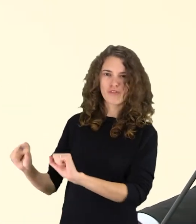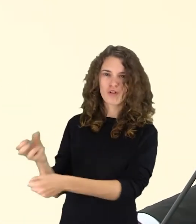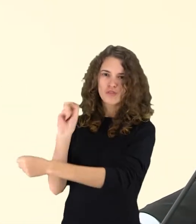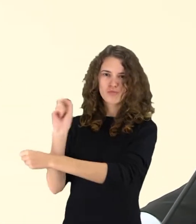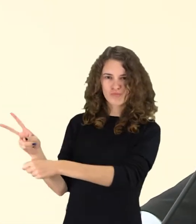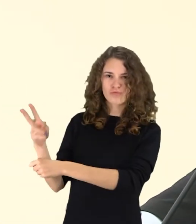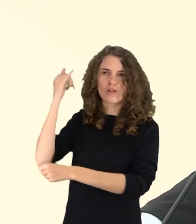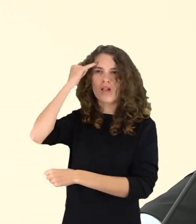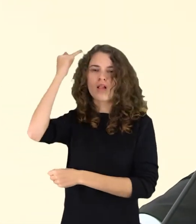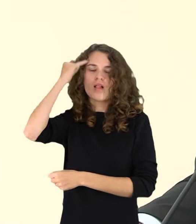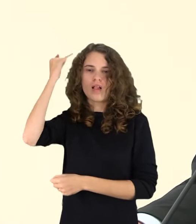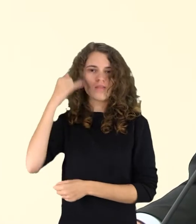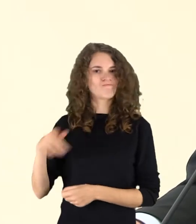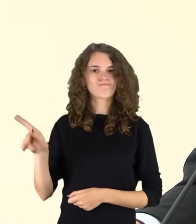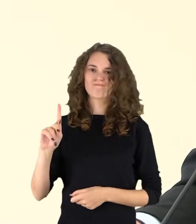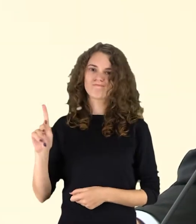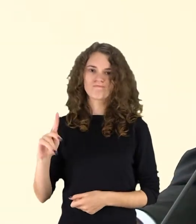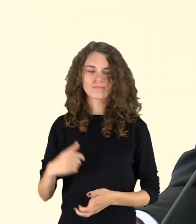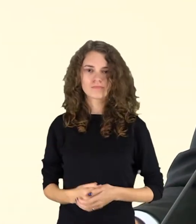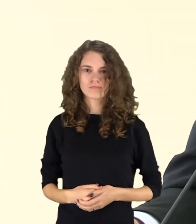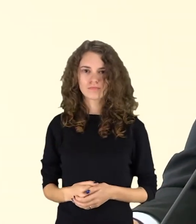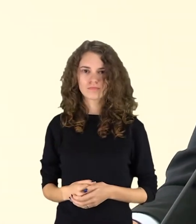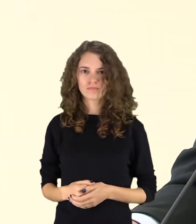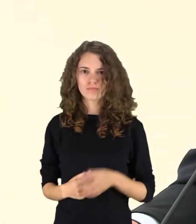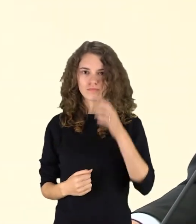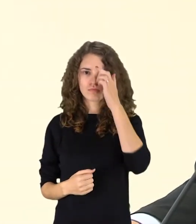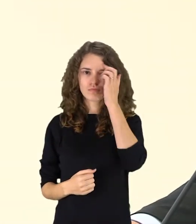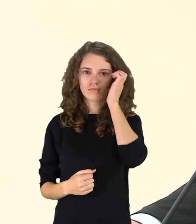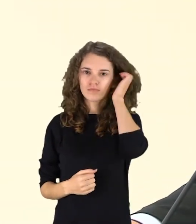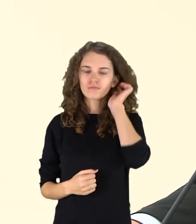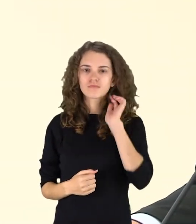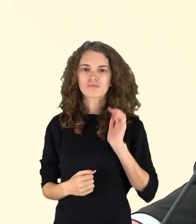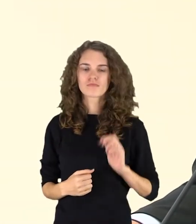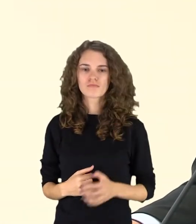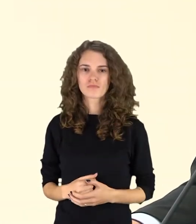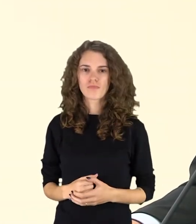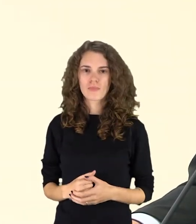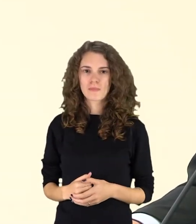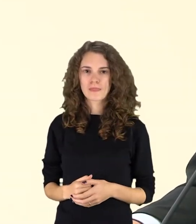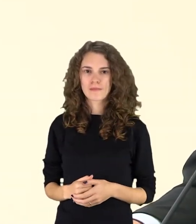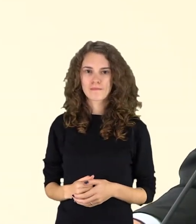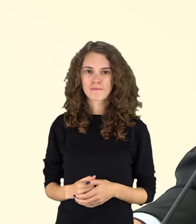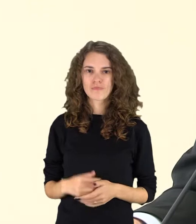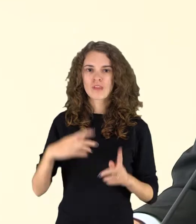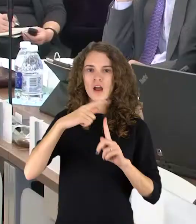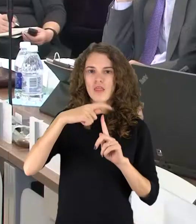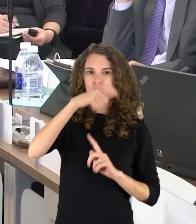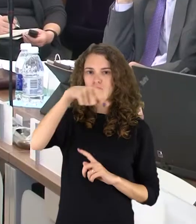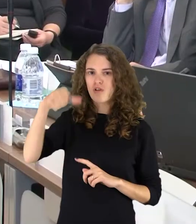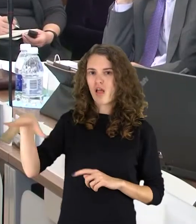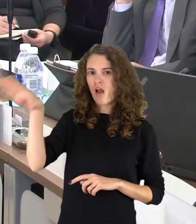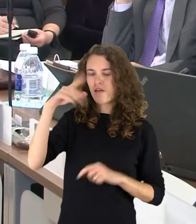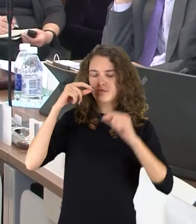įsigalvojasi pašalinti iš pareigų, pasiekti, būt pašalintas iš pareigų nėra pavaduotojas Alvis Mačiulis.